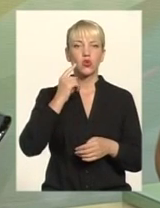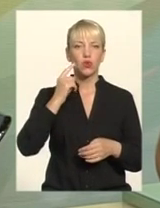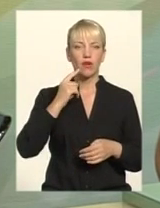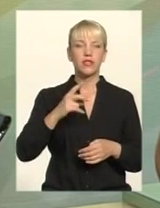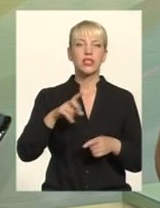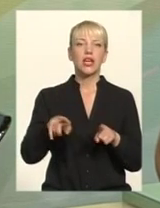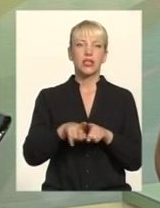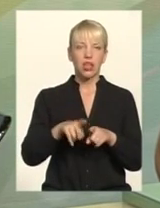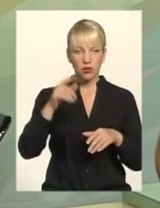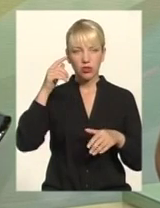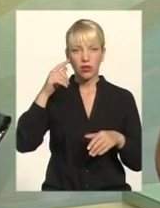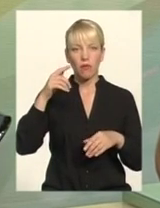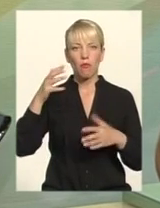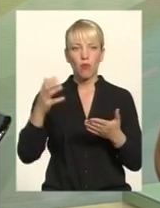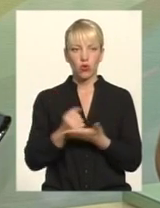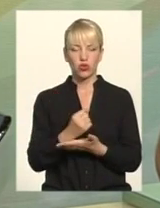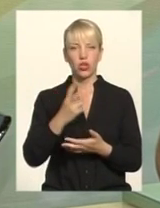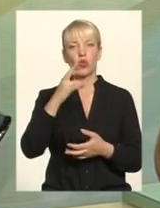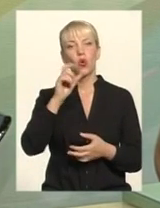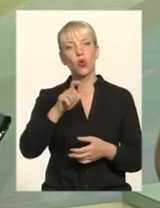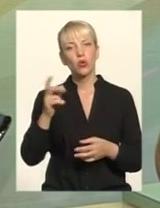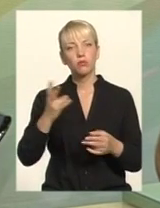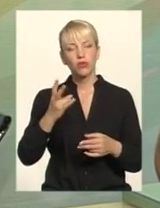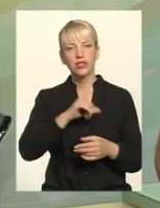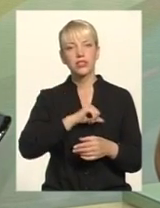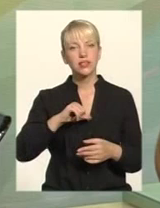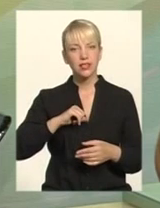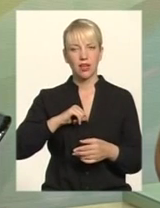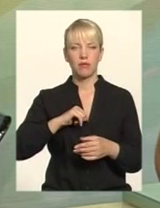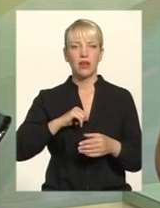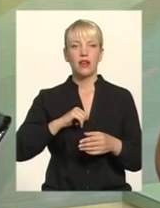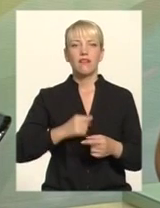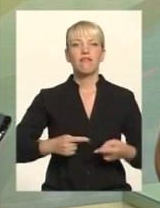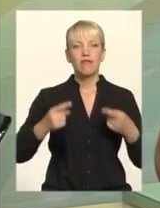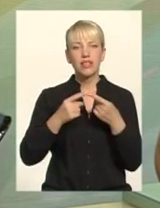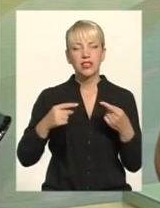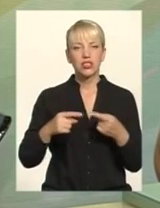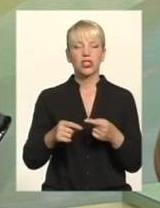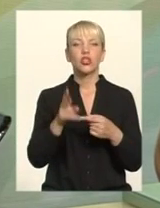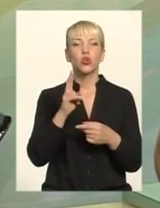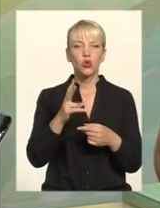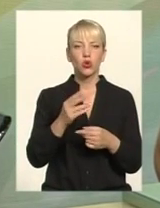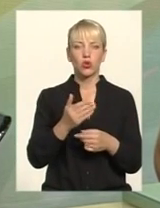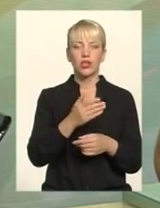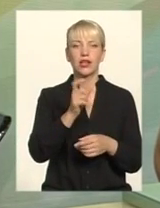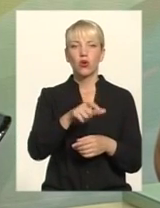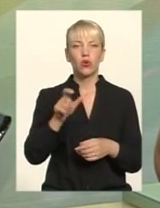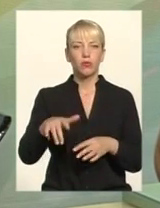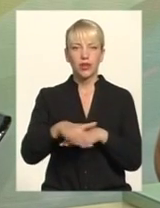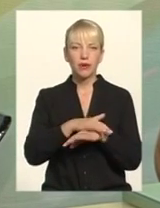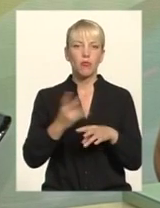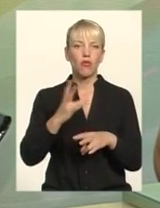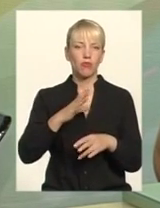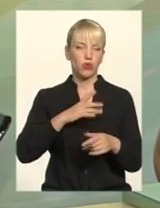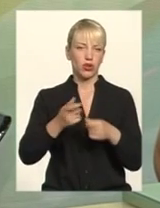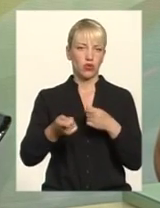в принципі, мали би визначатися Хто ними має керувати, хто має вести країну, хто має їм допомагати робити свій особистий добровод Але виходить